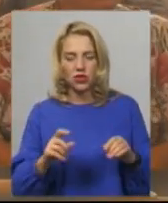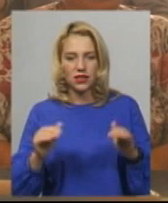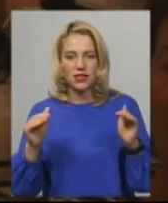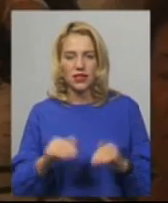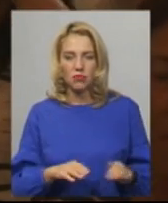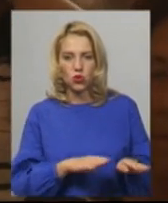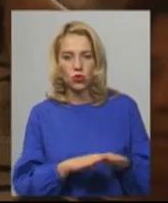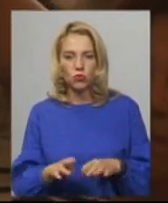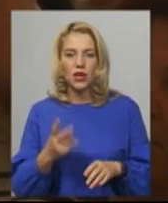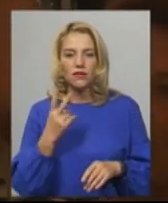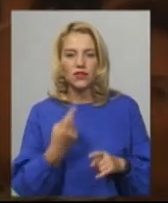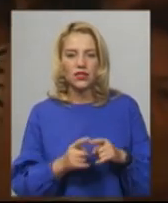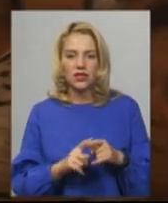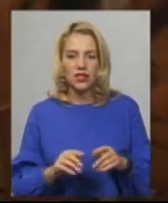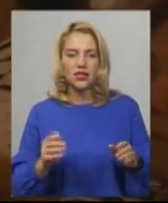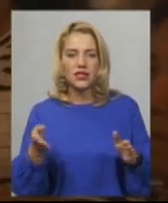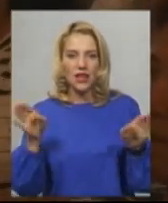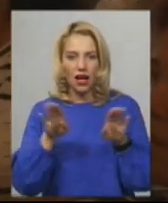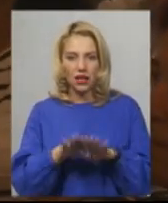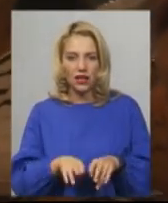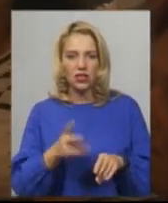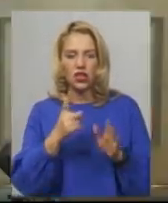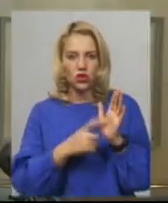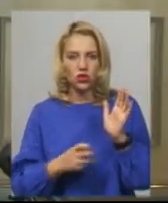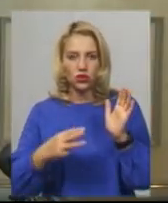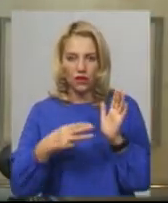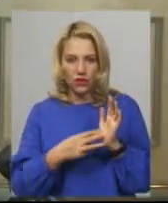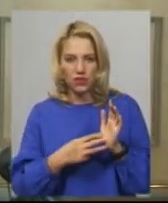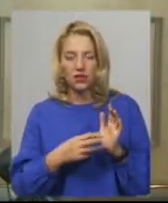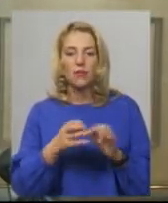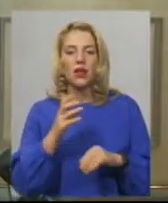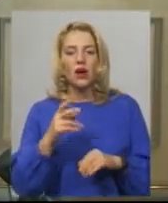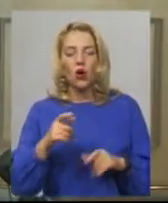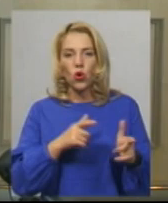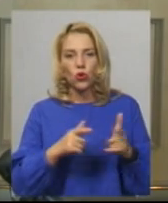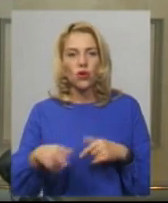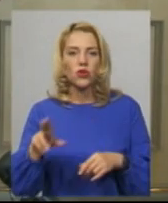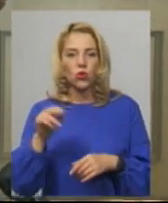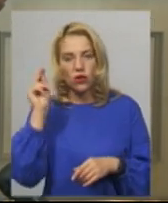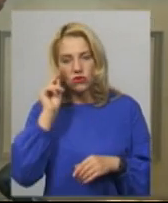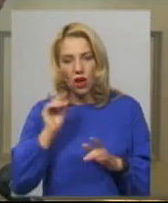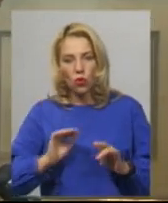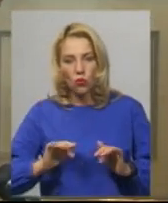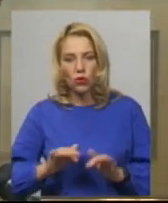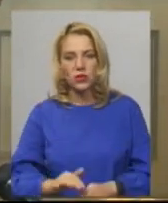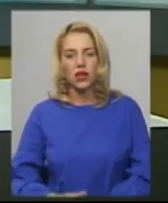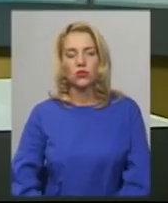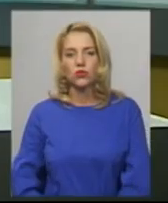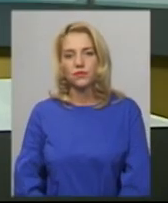закриють, 648 готові до навчального процесу. Анастасія Збродова, Володимир Занчуковський, новини на Суспільному, Хмельницький.